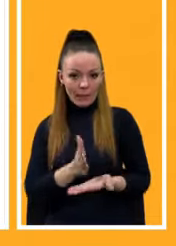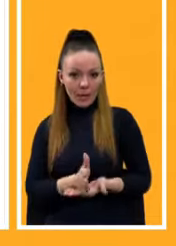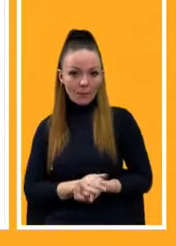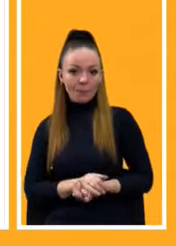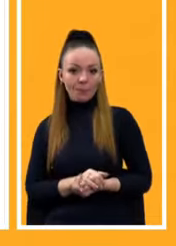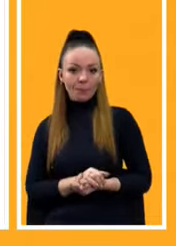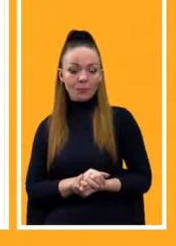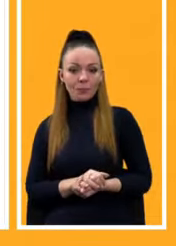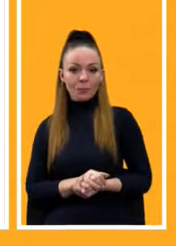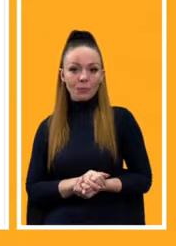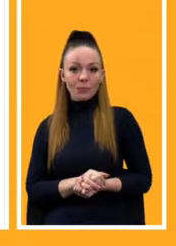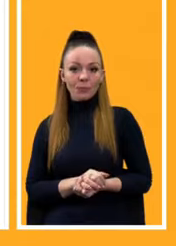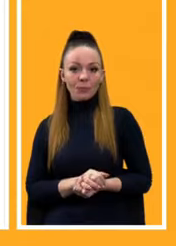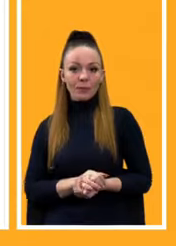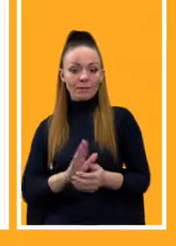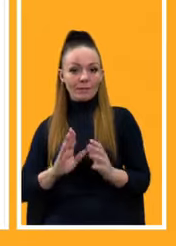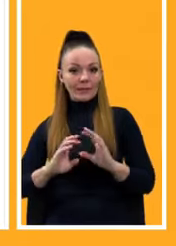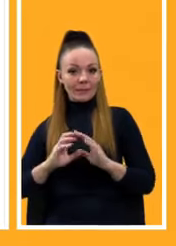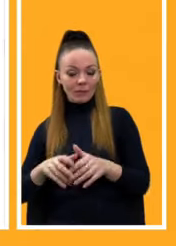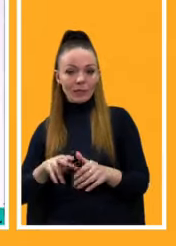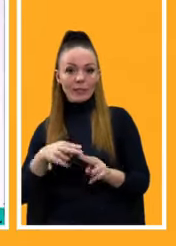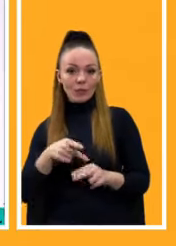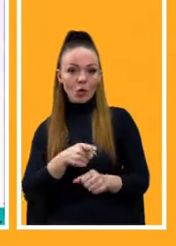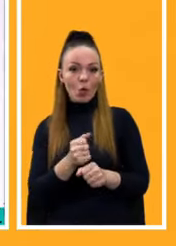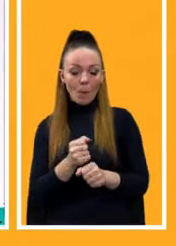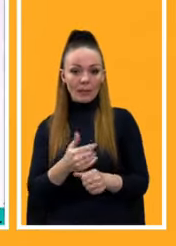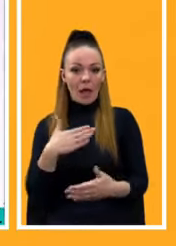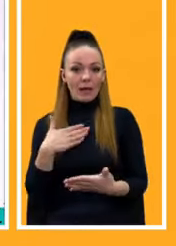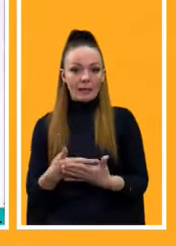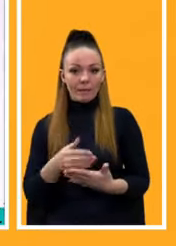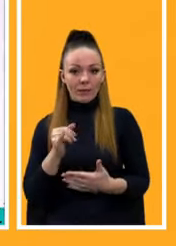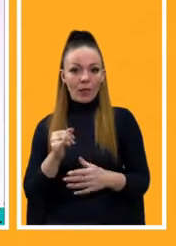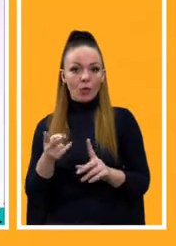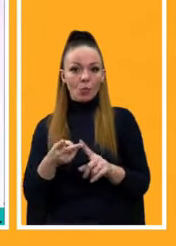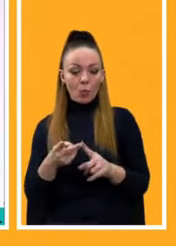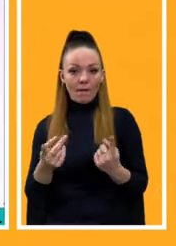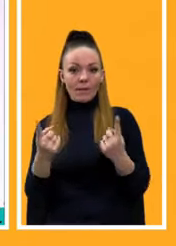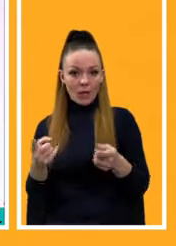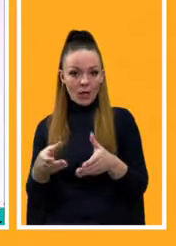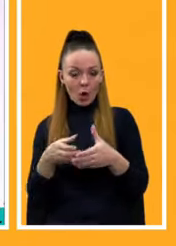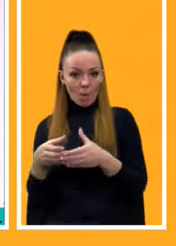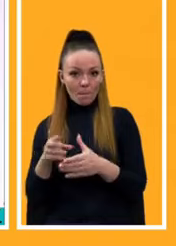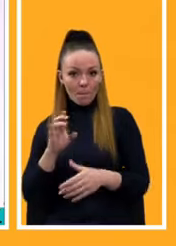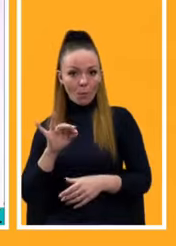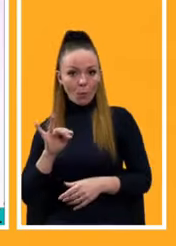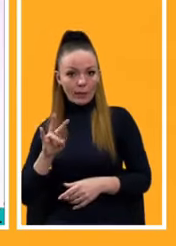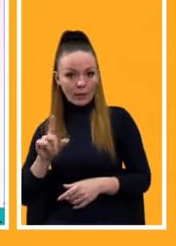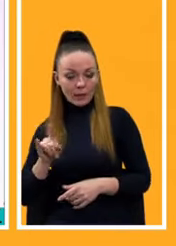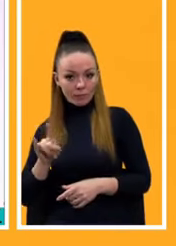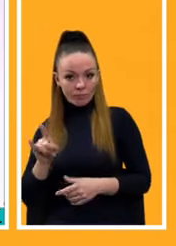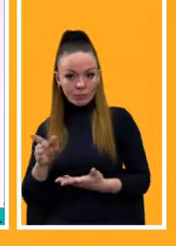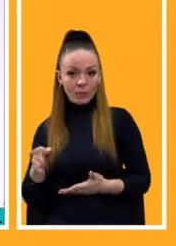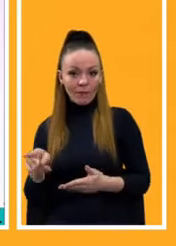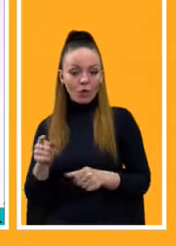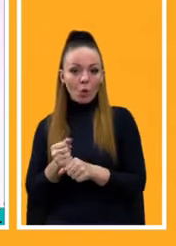на це є великий попит в світі, це робить активна і друга велика компанія, Boeing, вони навіть